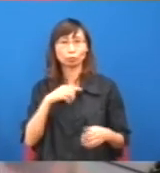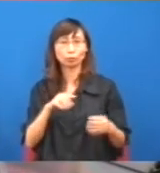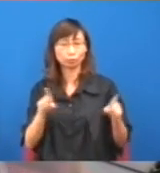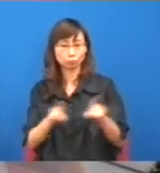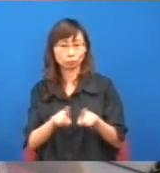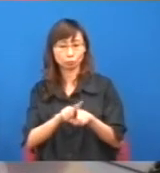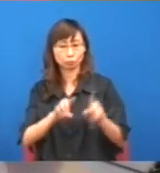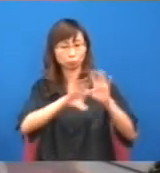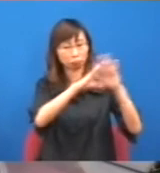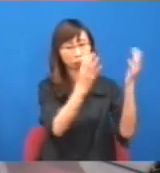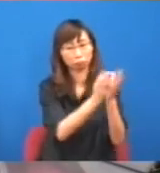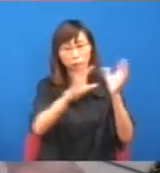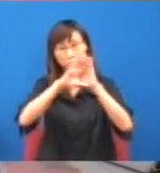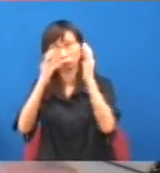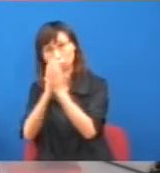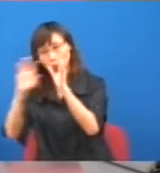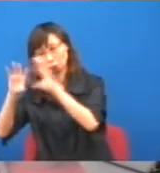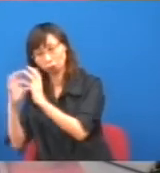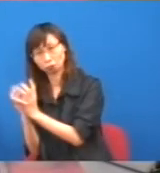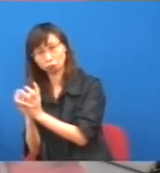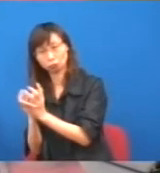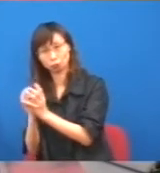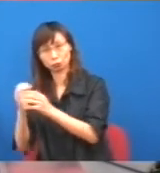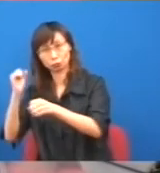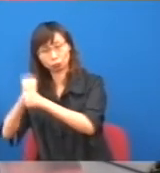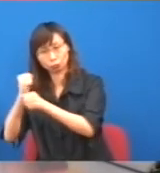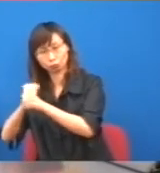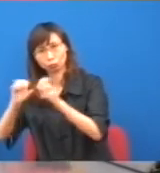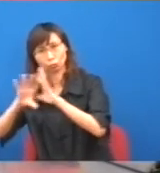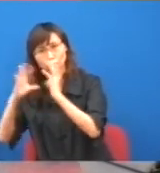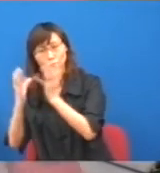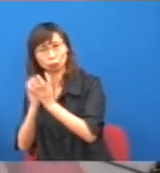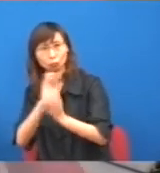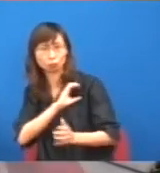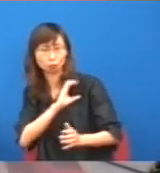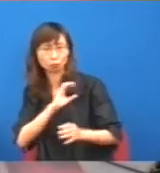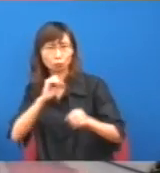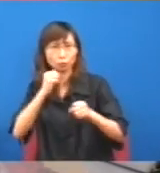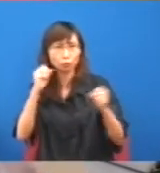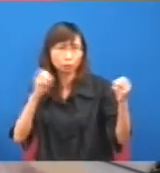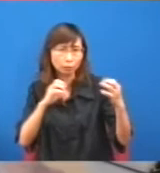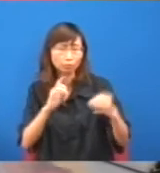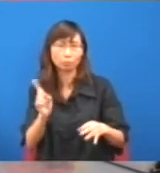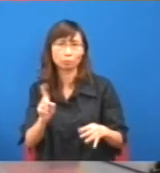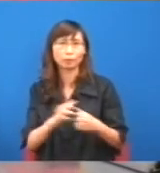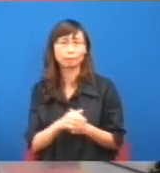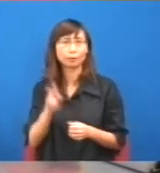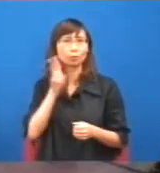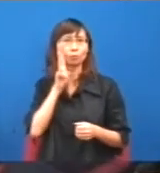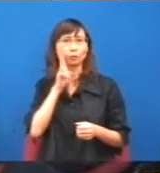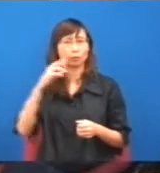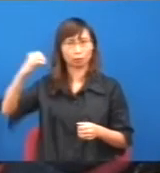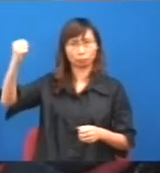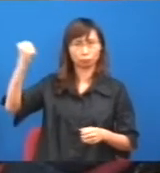即是,他們會講到很多,此是而非的論調出來反對,譬如,講回強積金也是,當日